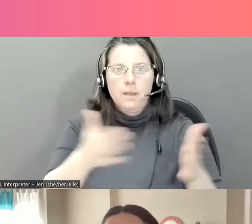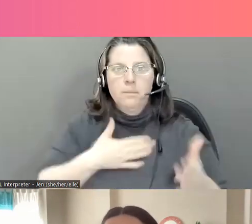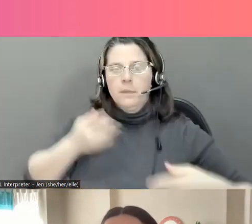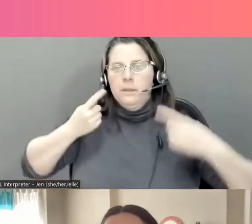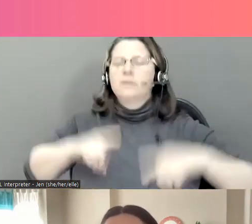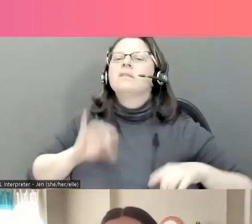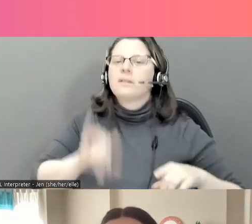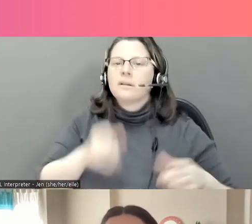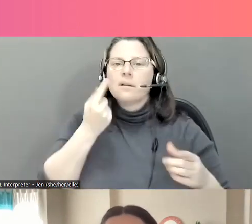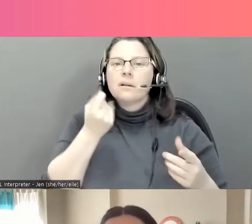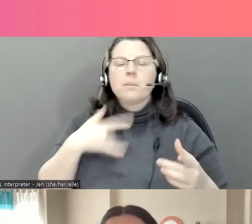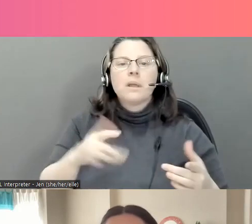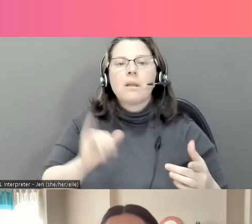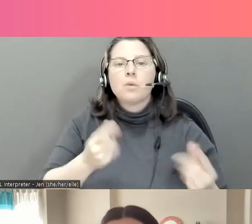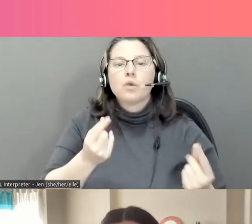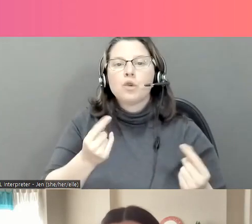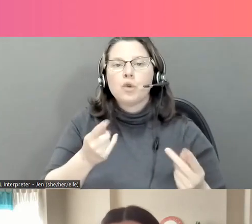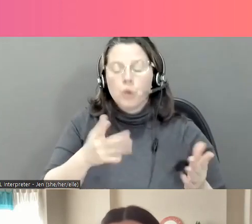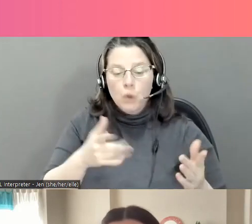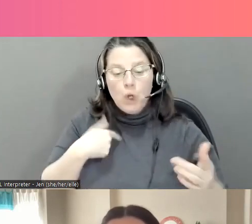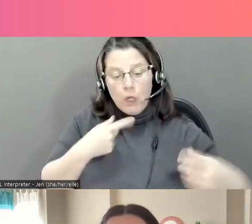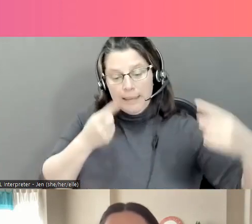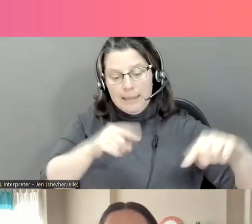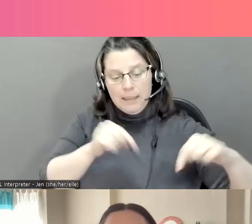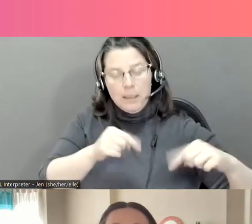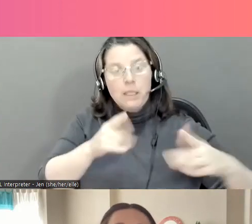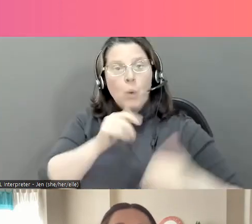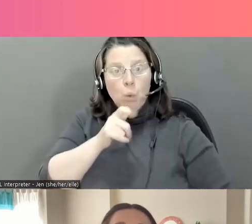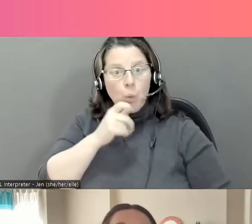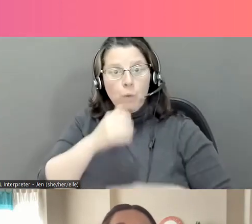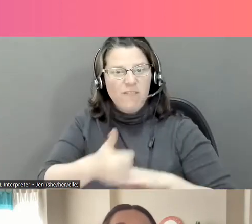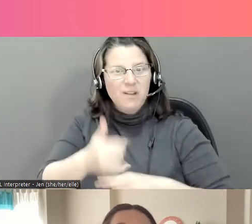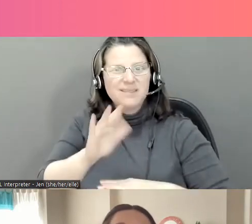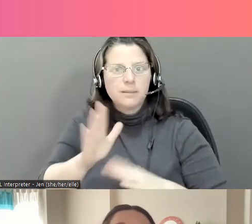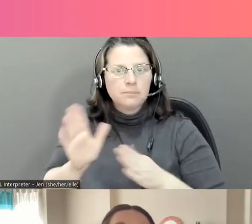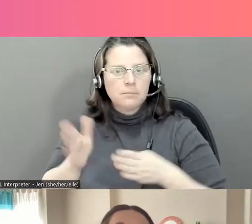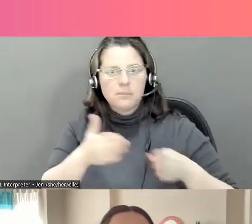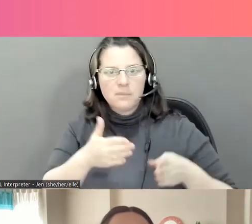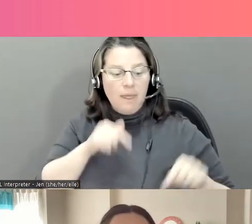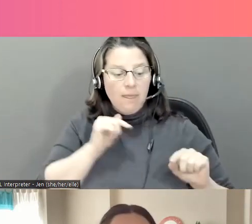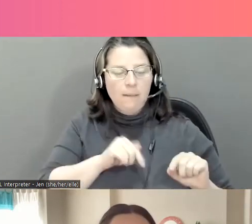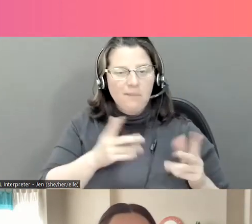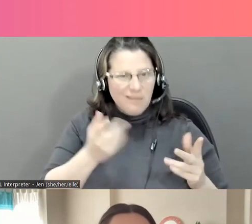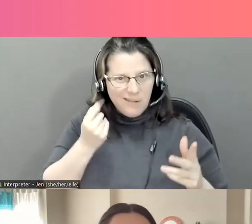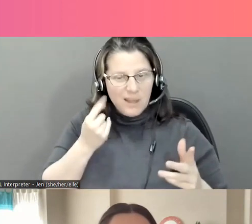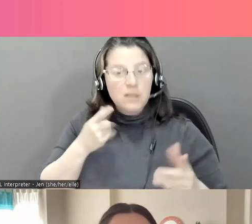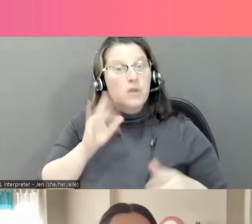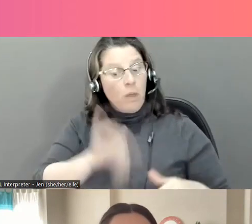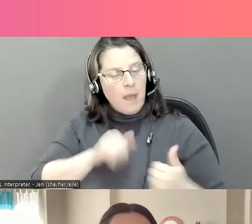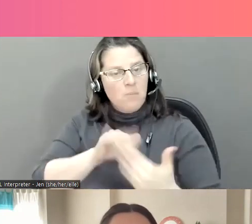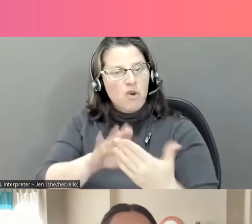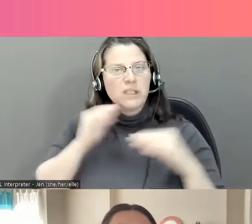Parce qu'on ne se concentre pas sur le consentement, mais plutôt sur une